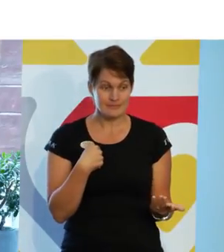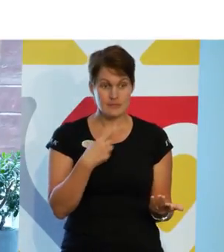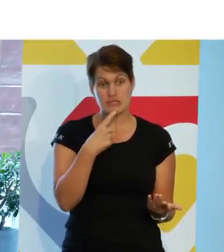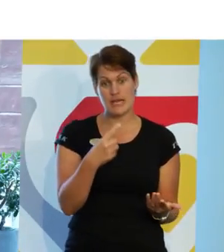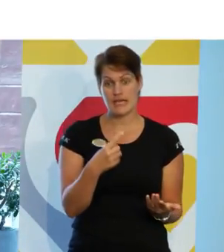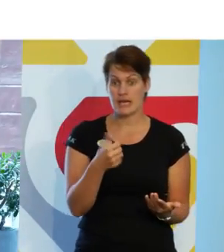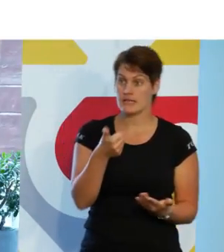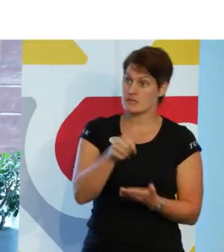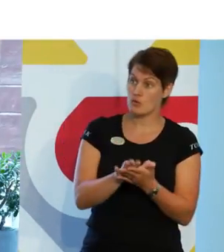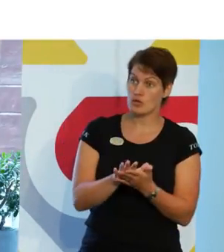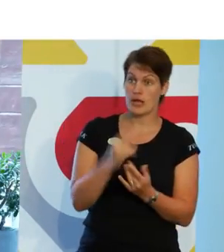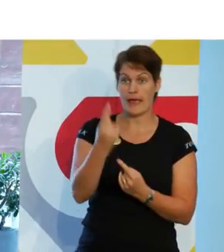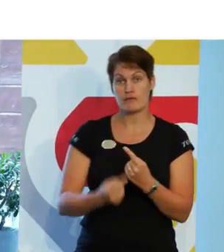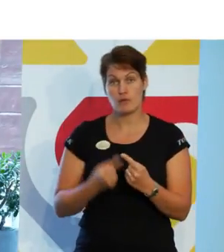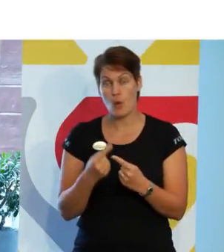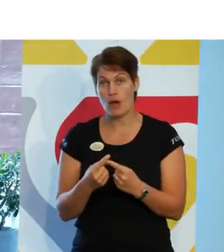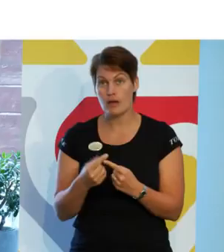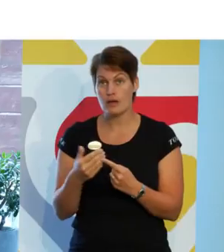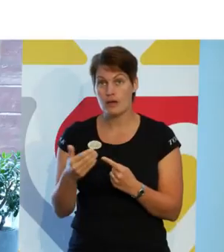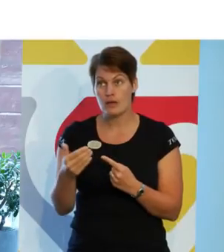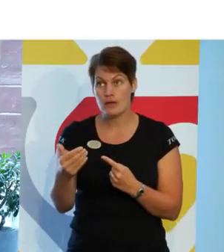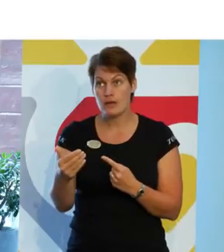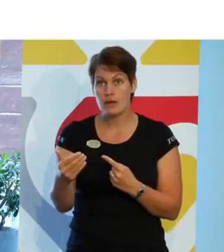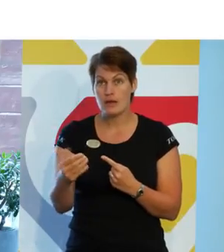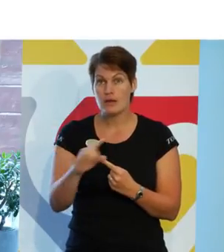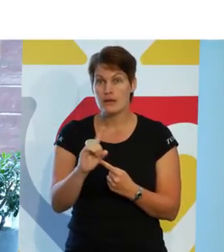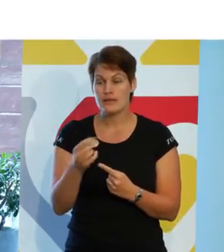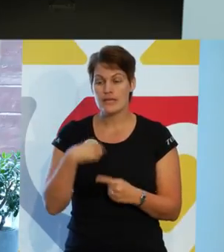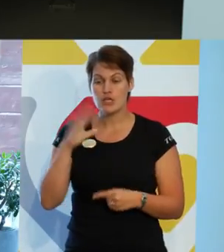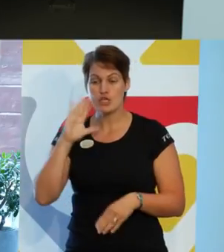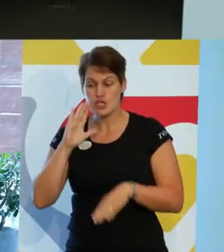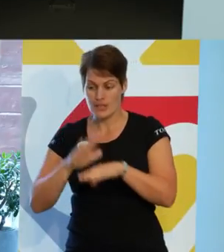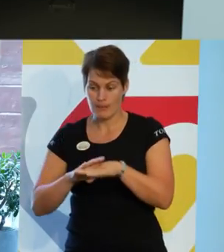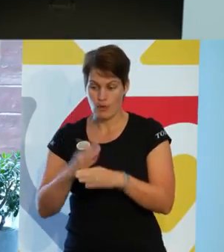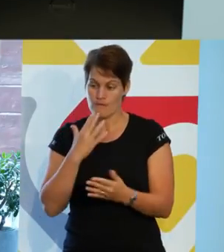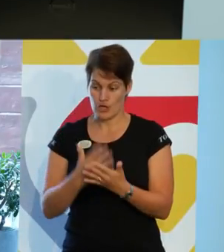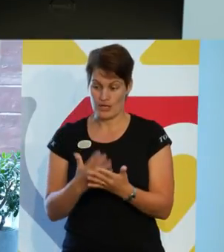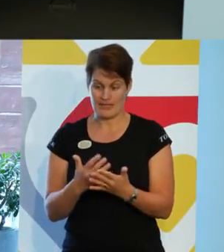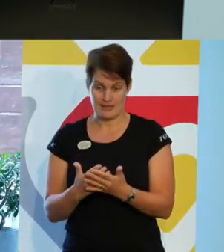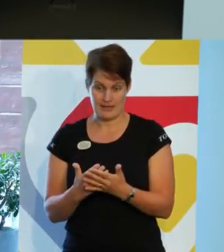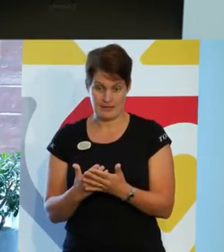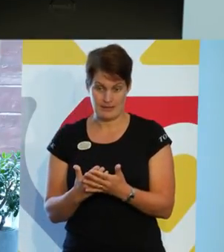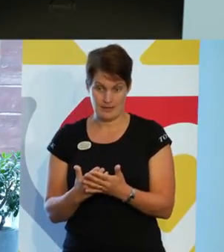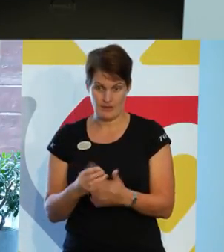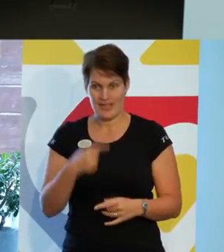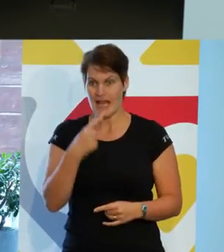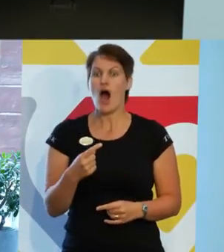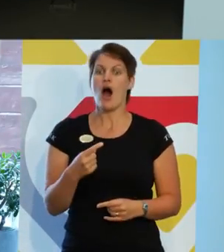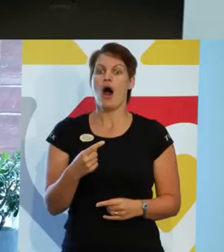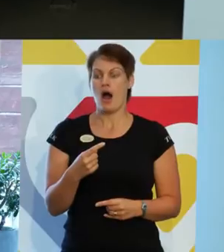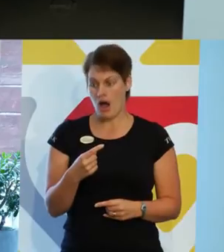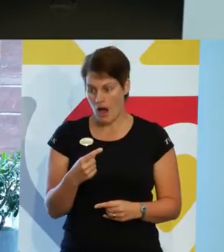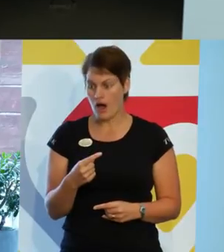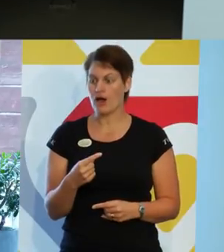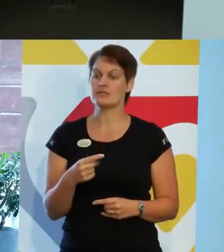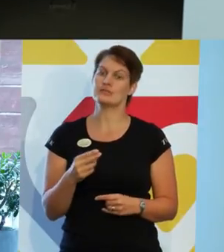halvår, år. Så kommer vi kunna lyssna på den här föreläsningen kanske. Och så kommer vi säga, där hamnar hon